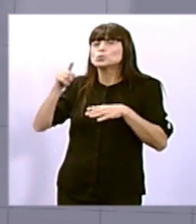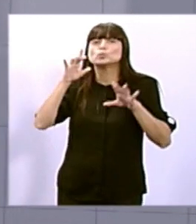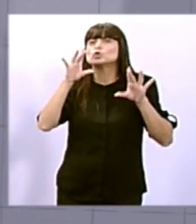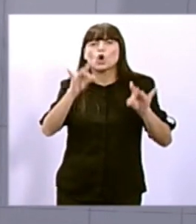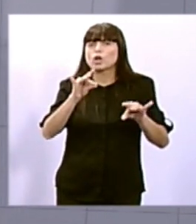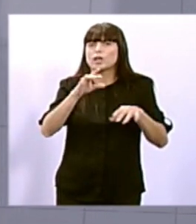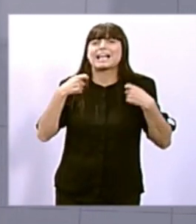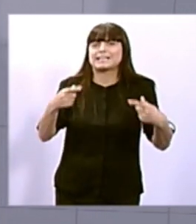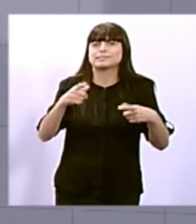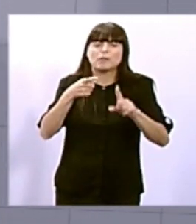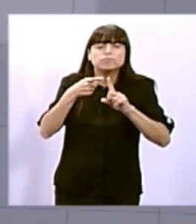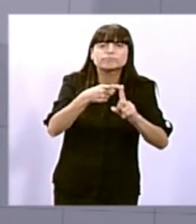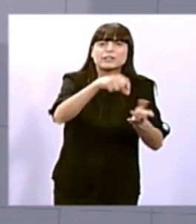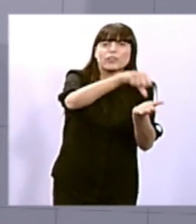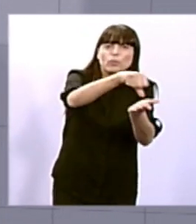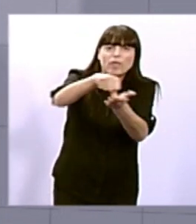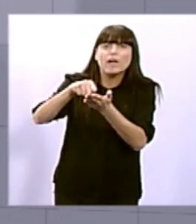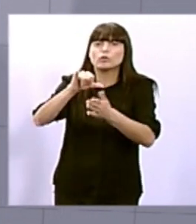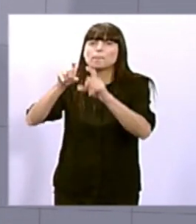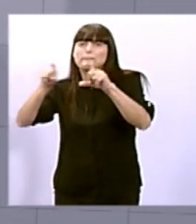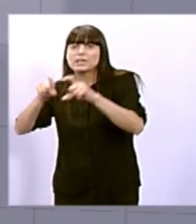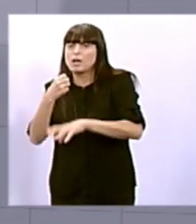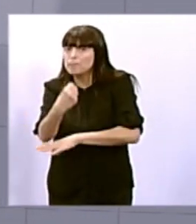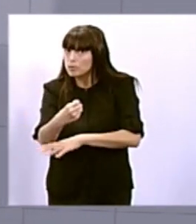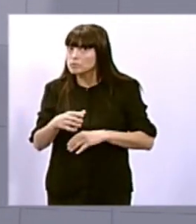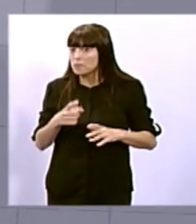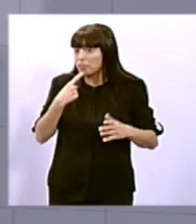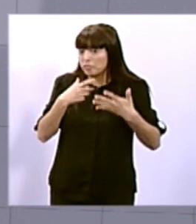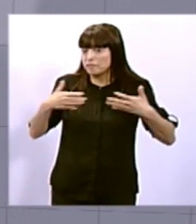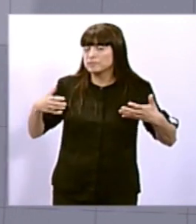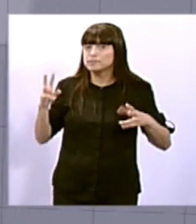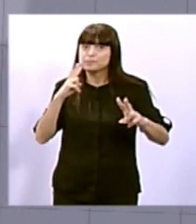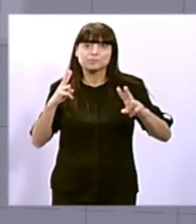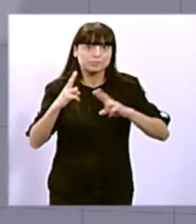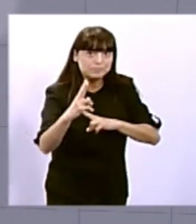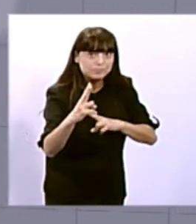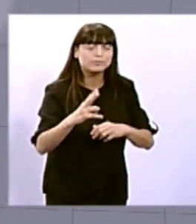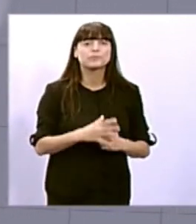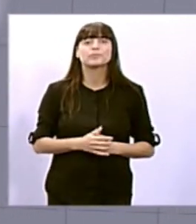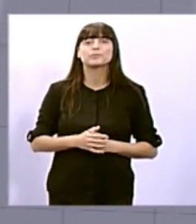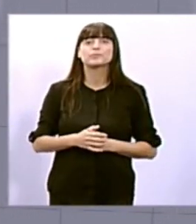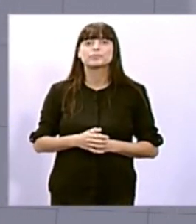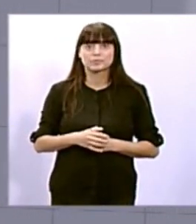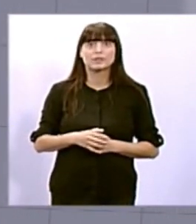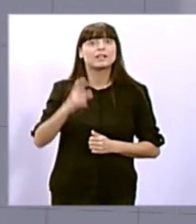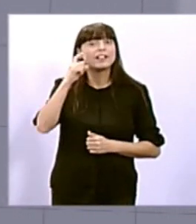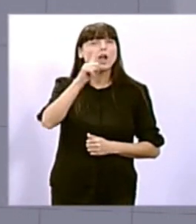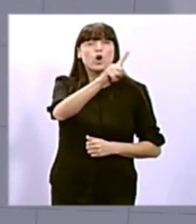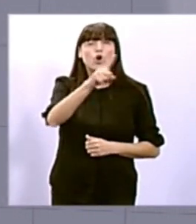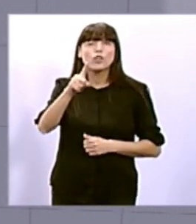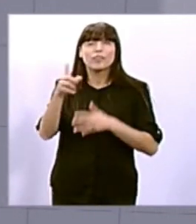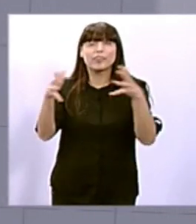tot cas, el que des del dia 11-12 de març abans de la declaració de l'estat d'alarma